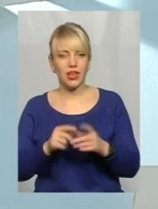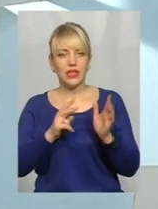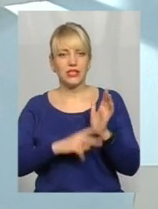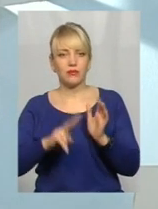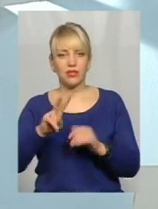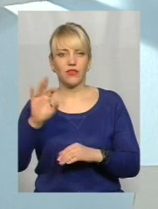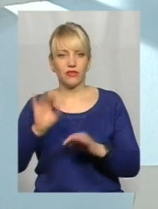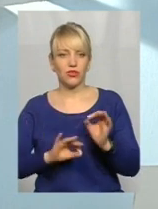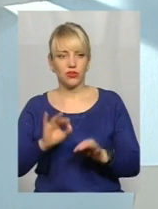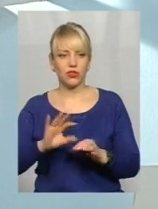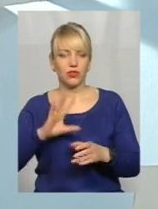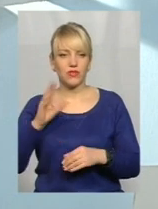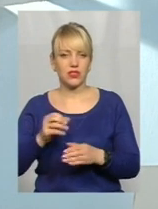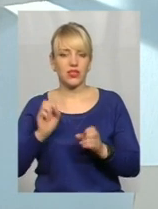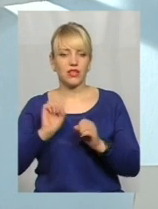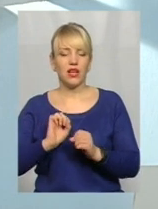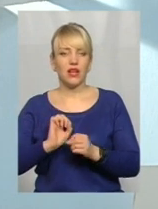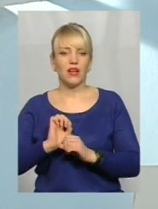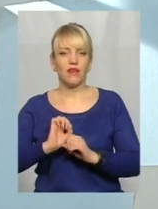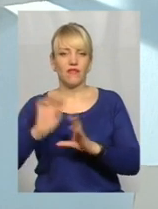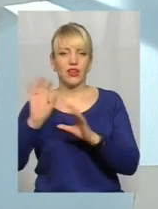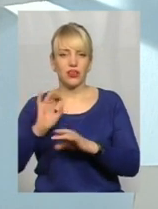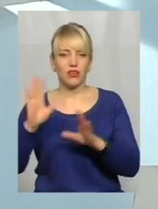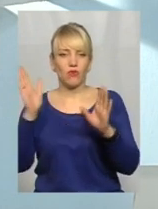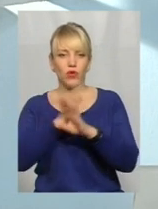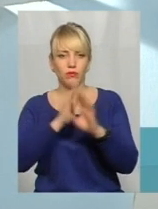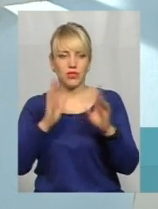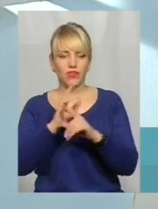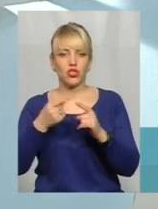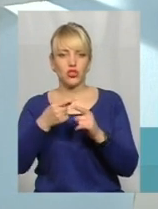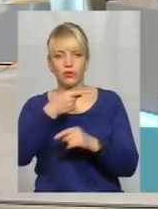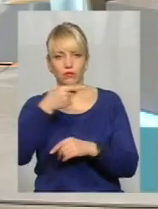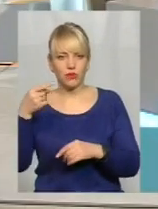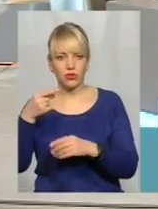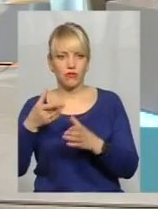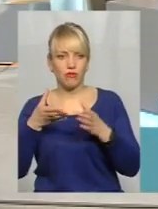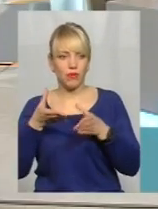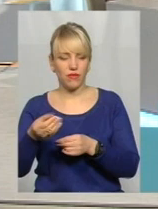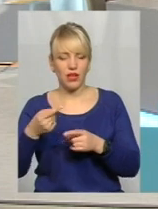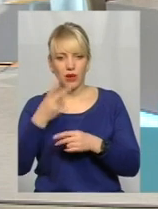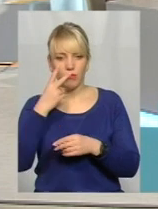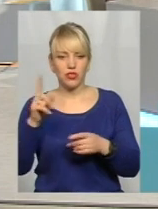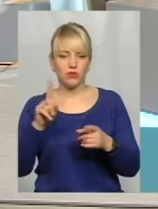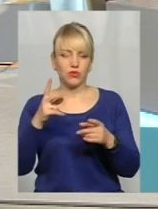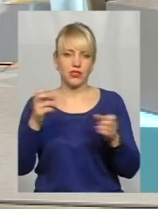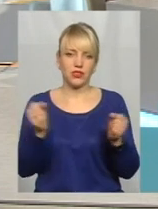72% всіх викидів CO2 в атмосферу, що впливають на зміну клімату. Ми зараз бачимо за вікно зима, не зима, весна, не весна.